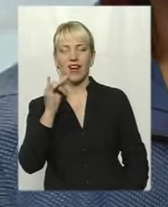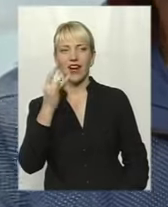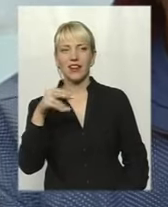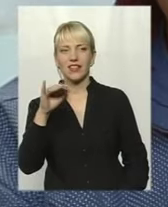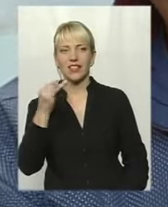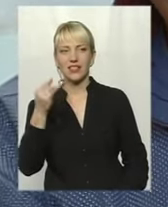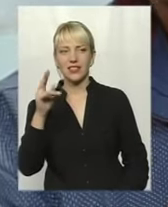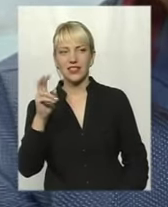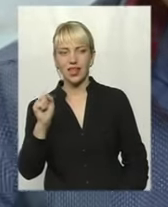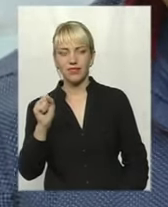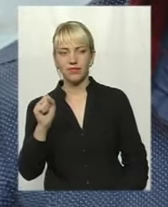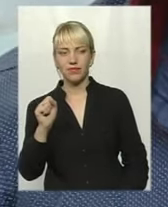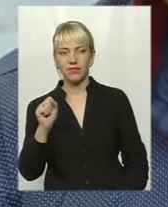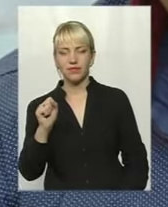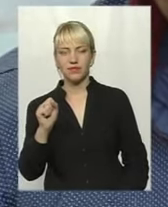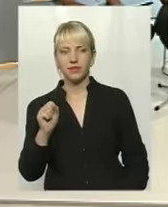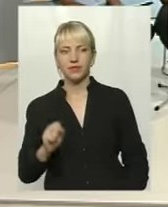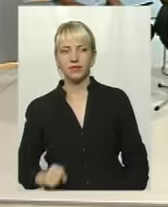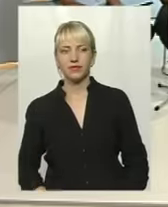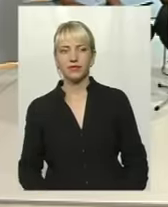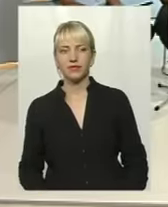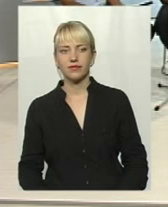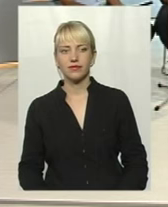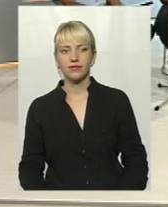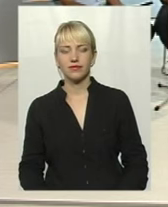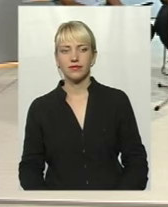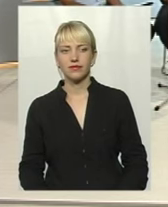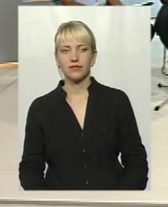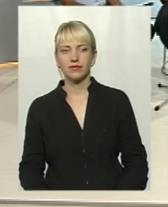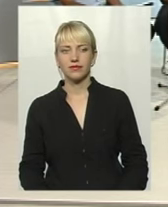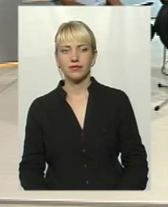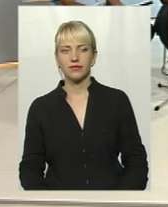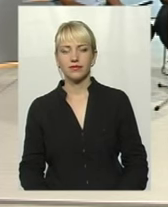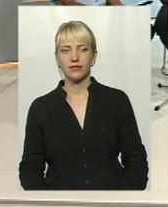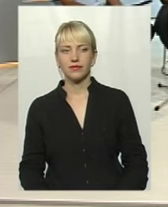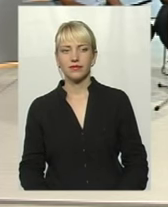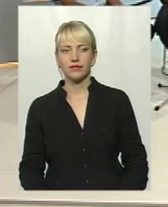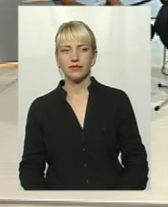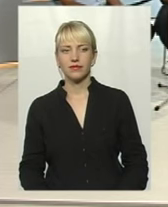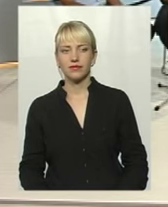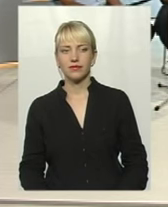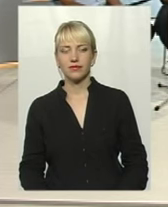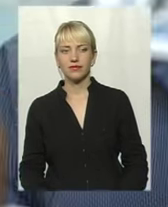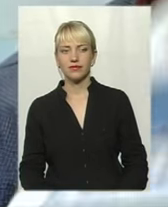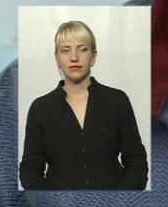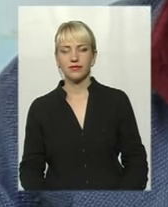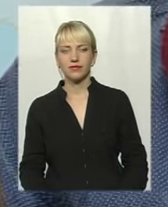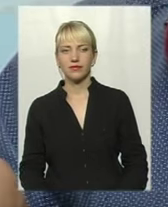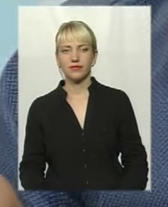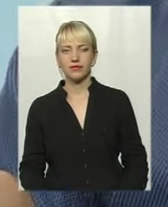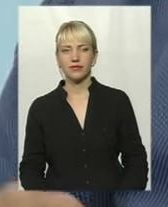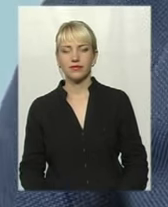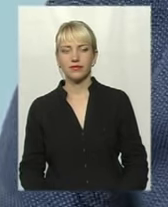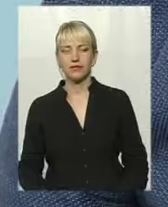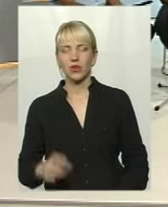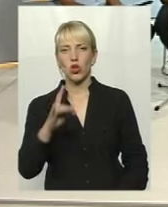районної ради. Ну я для порівняння взяв їх. Так, от Гвардійська і